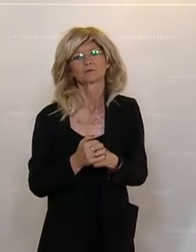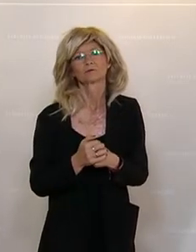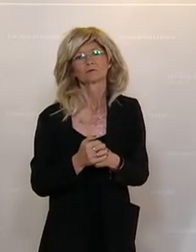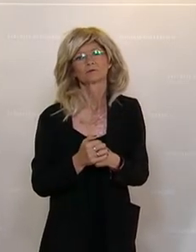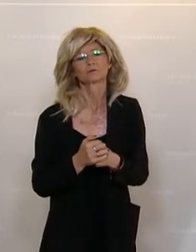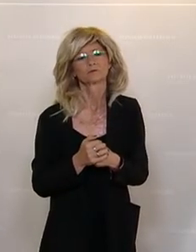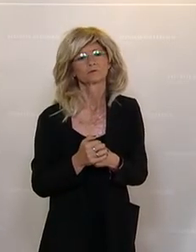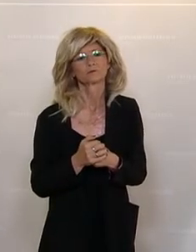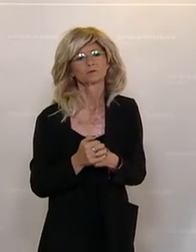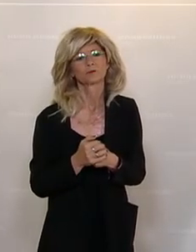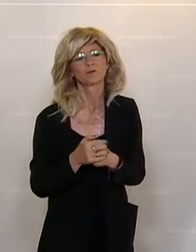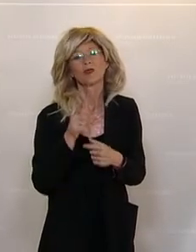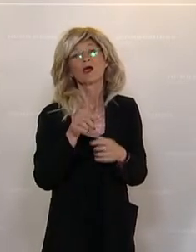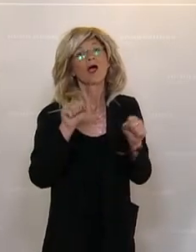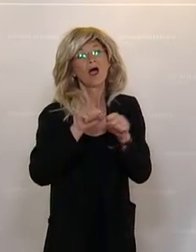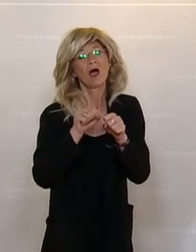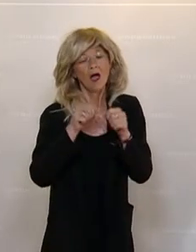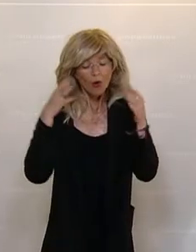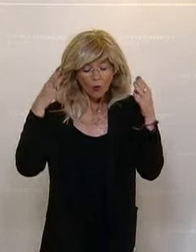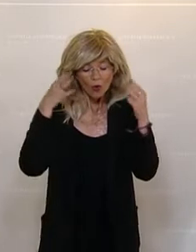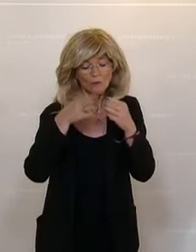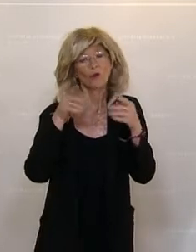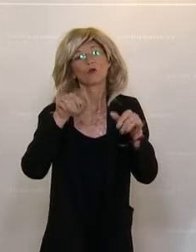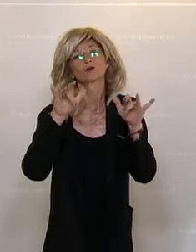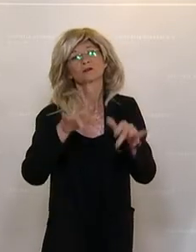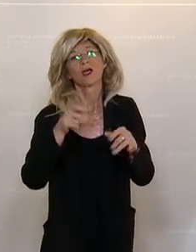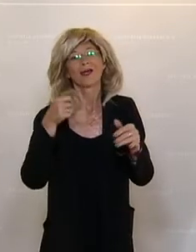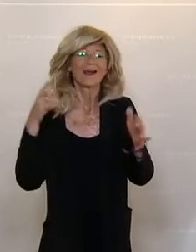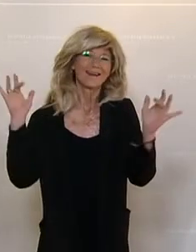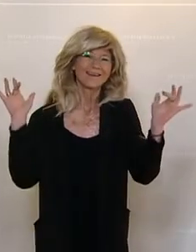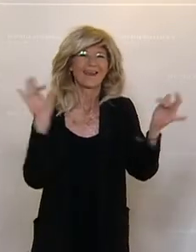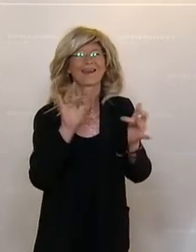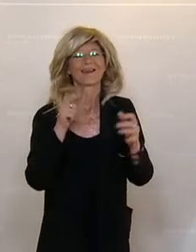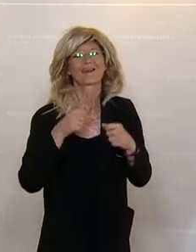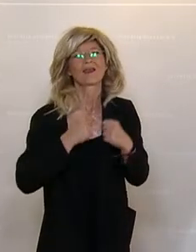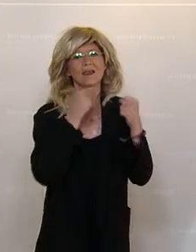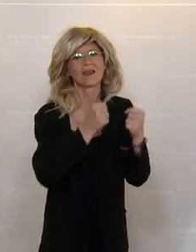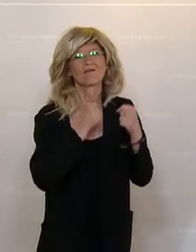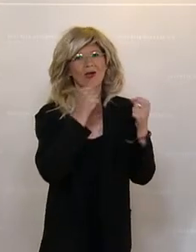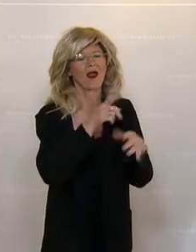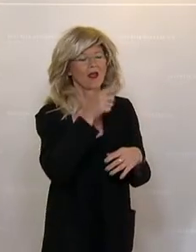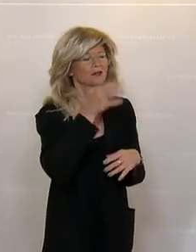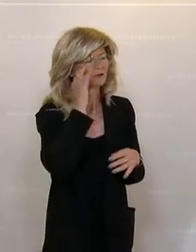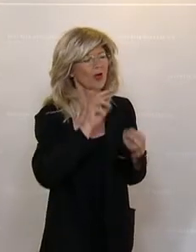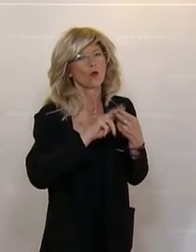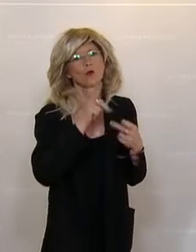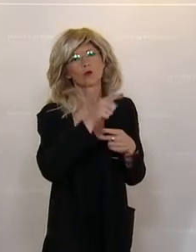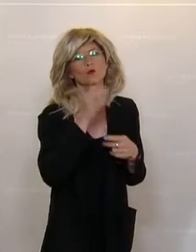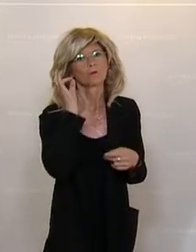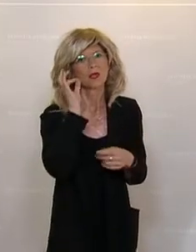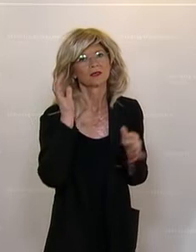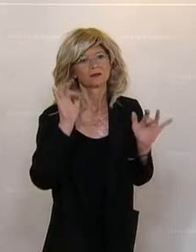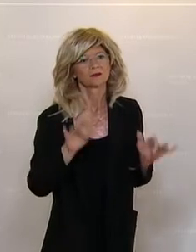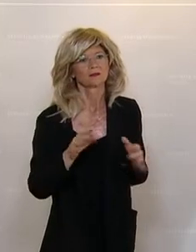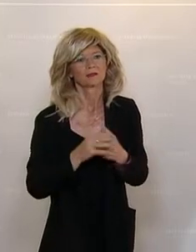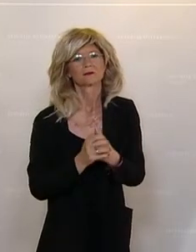Berechtigterweise wird ein Fokus auf die Bekämpfung von Gewalt an Frauen und Mädchen gelegt. Sie stellen die traurige Realität dar, wenn